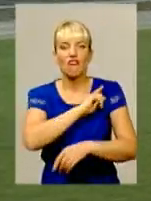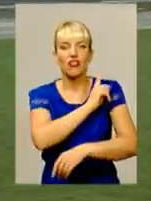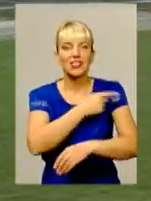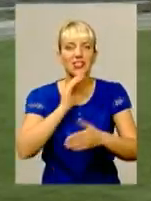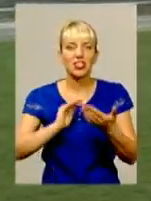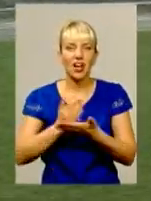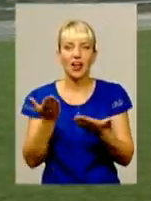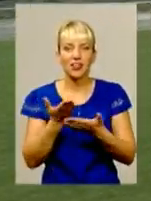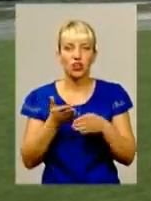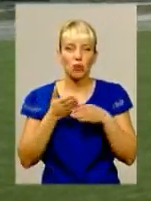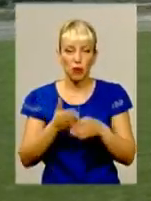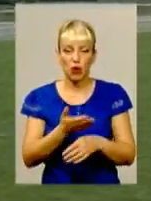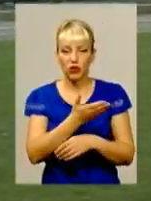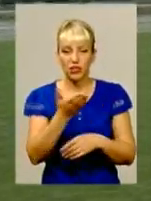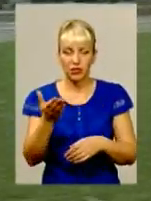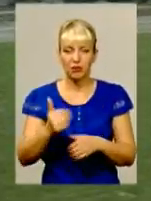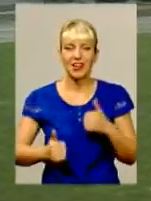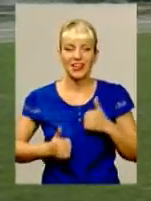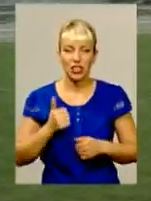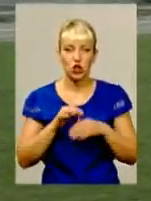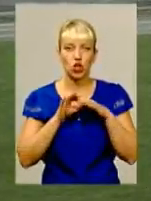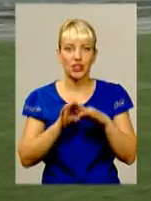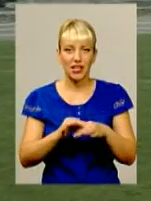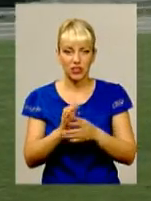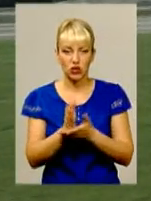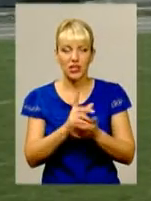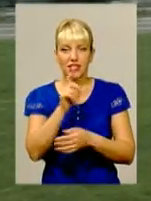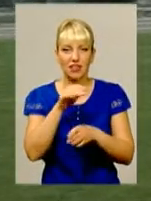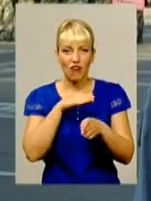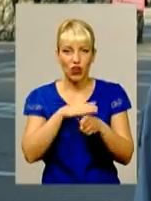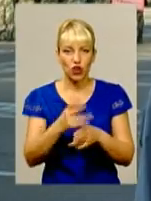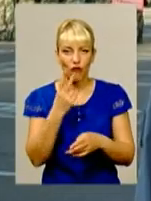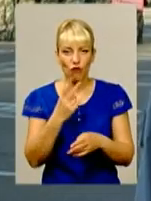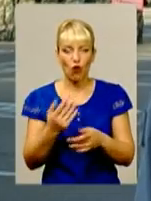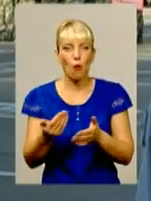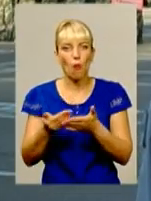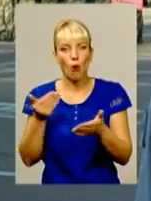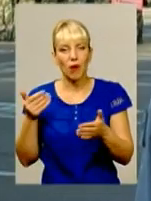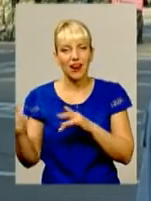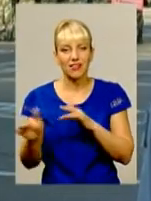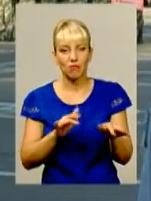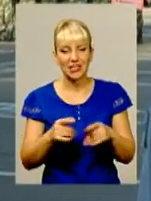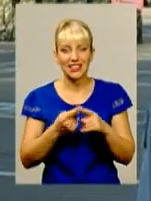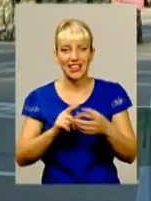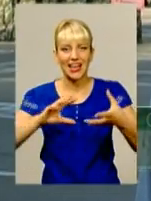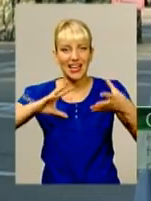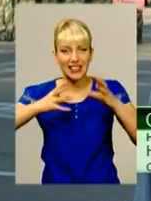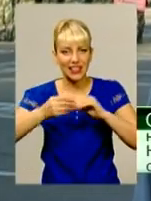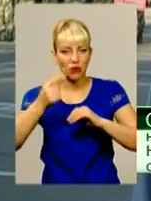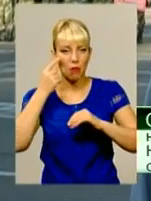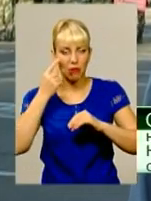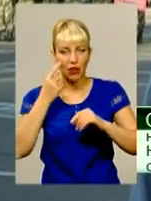допомагають їм гідно нести службу. За виконанням двох попередніх вправ, за цією кількістю балів, вони стають з